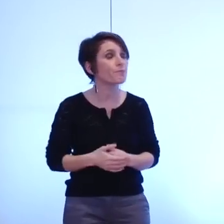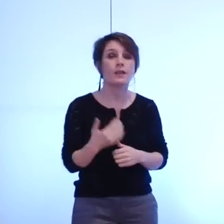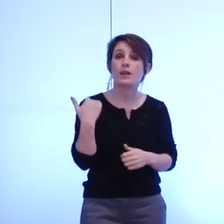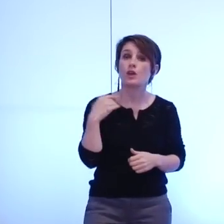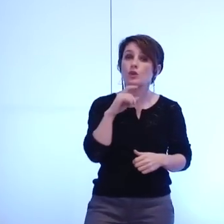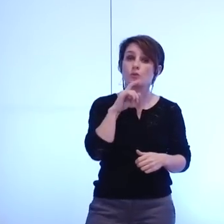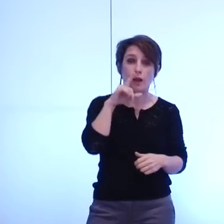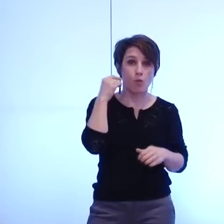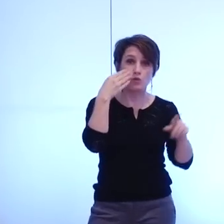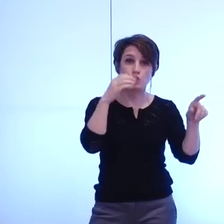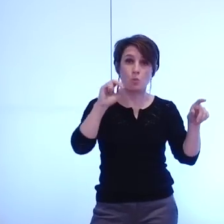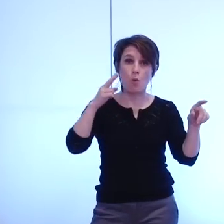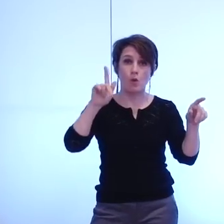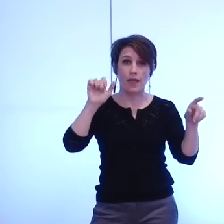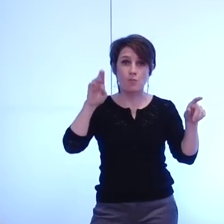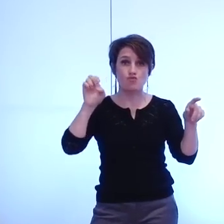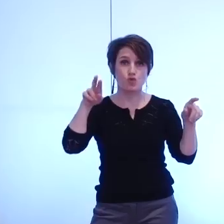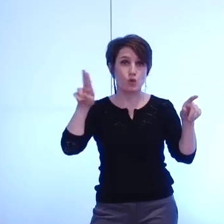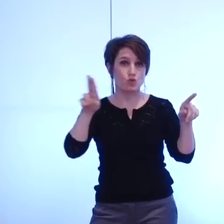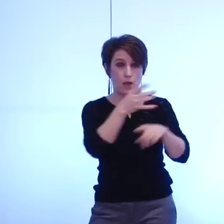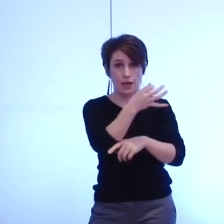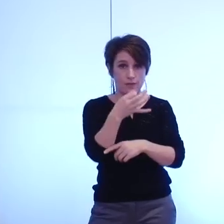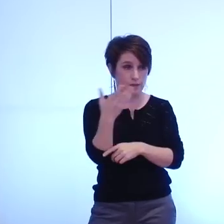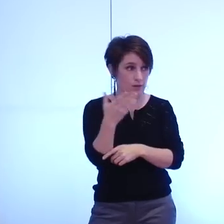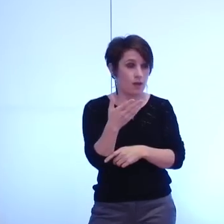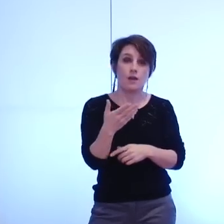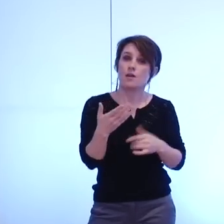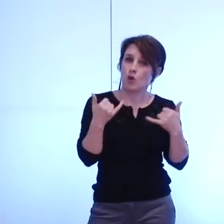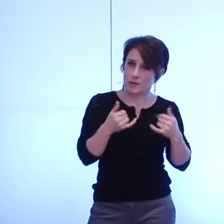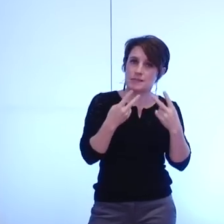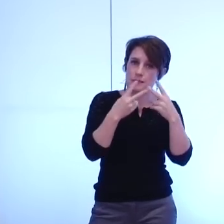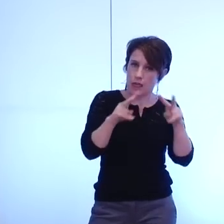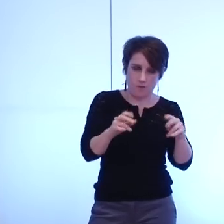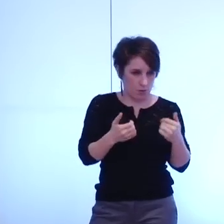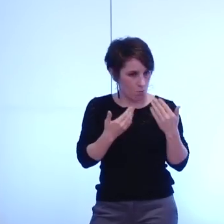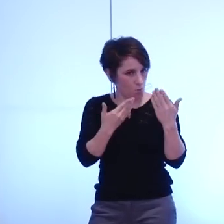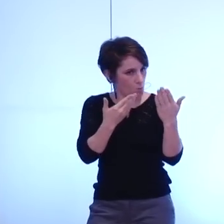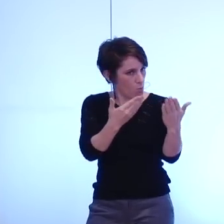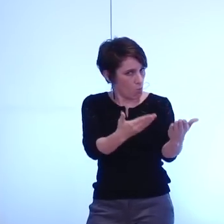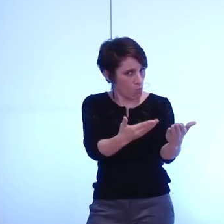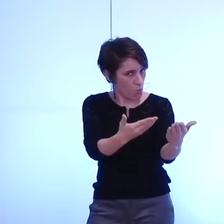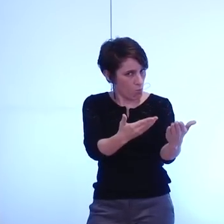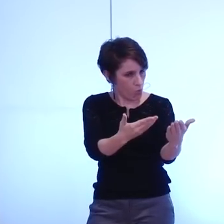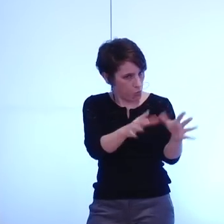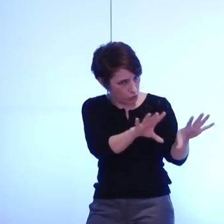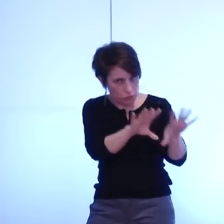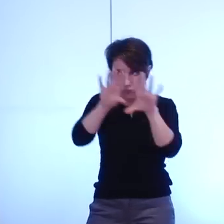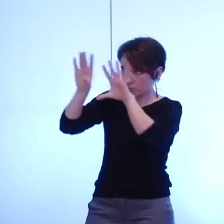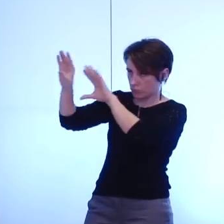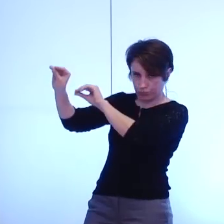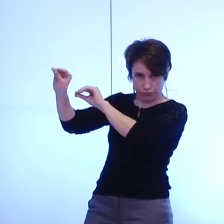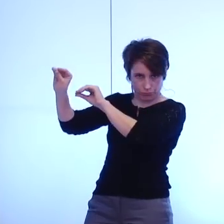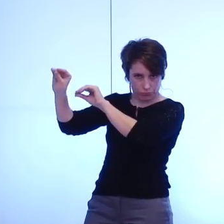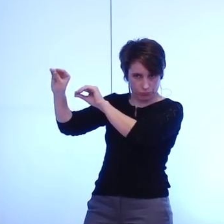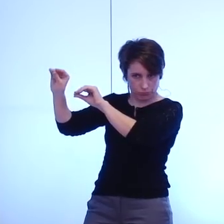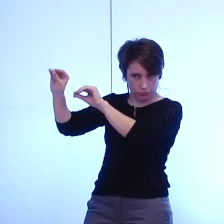collectivité s'était effectivement engagée à laisser la possibilité à nos agents ils avaient la possibilité d'exercer le même